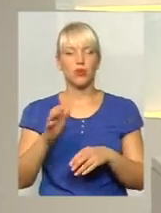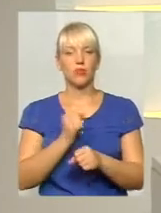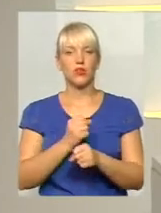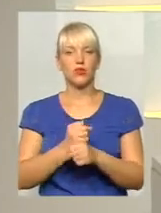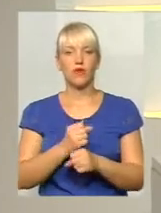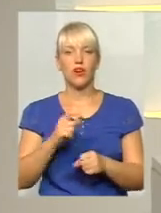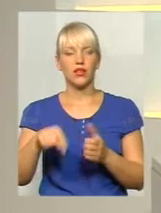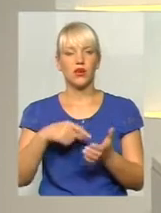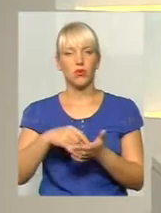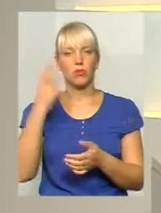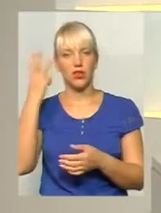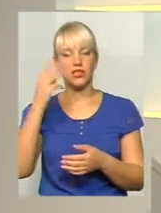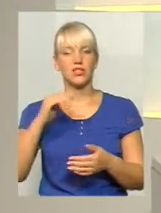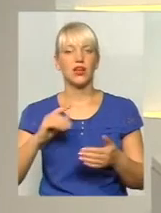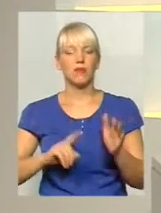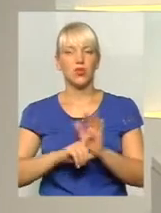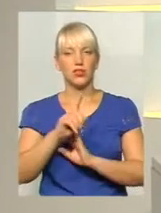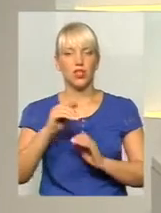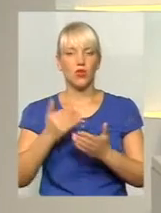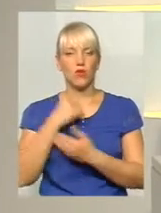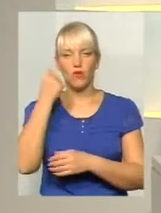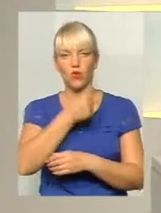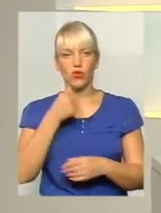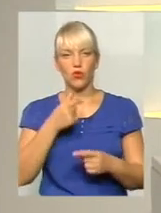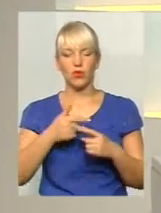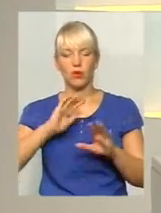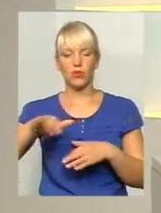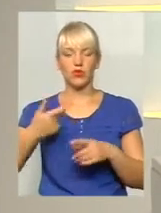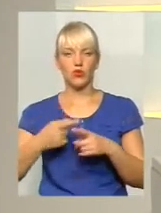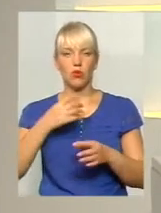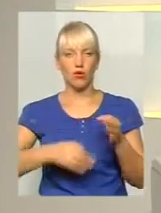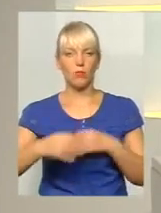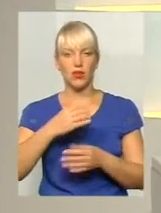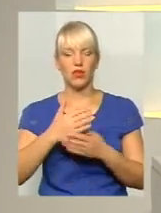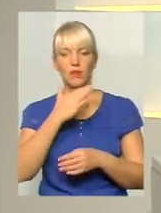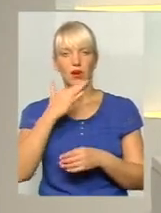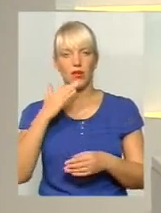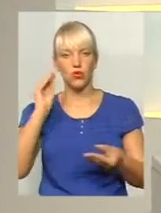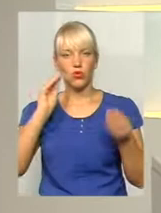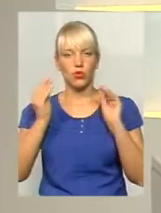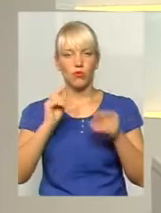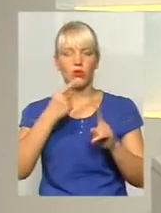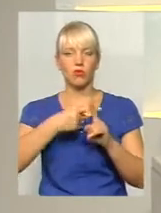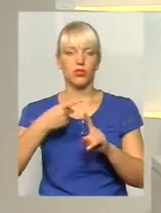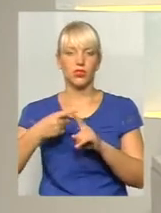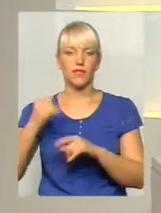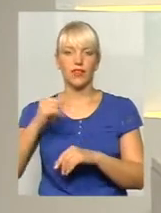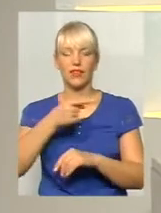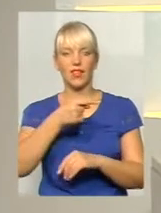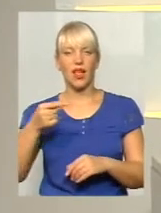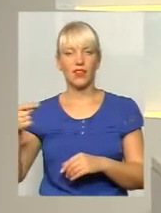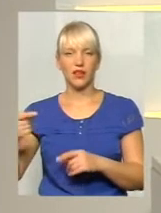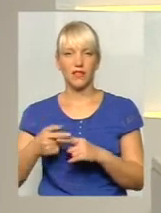в Хмельницькому з нового року. Після цього обговорювання вже є чимало думок, як і позитивних, так і негативних.